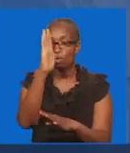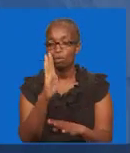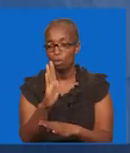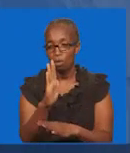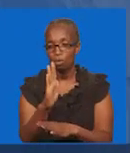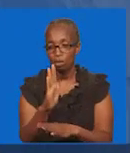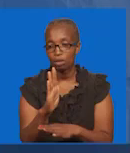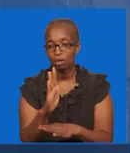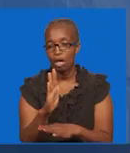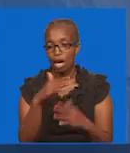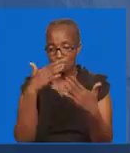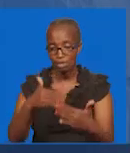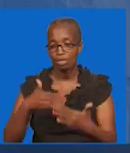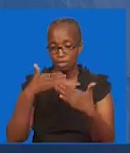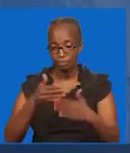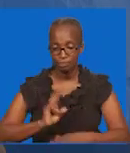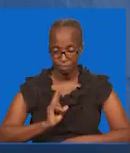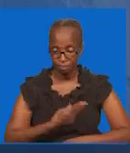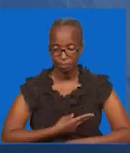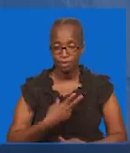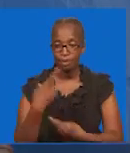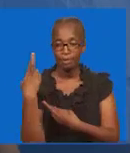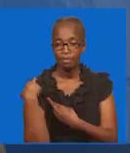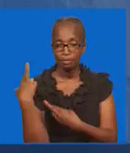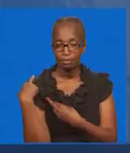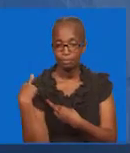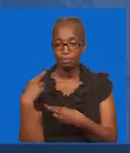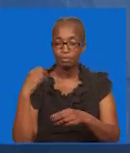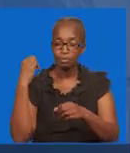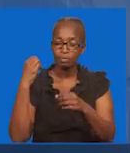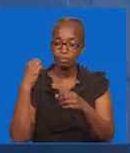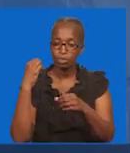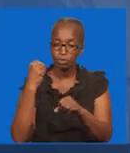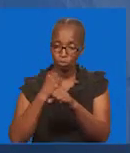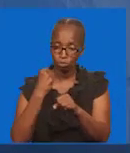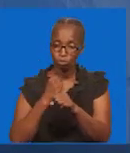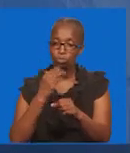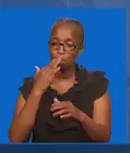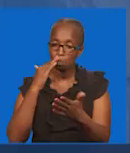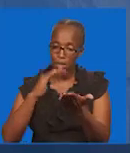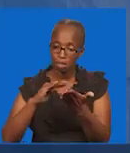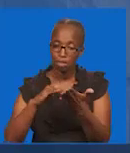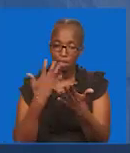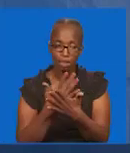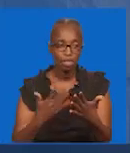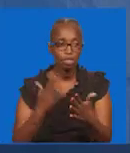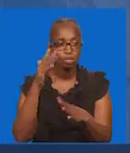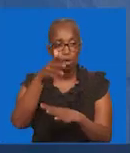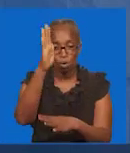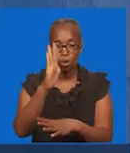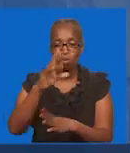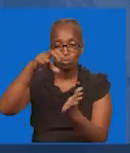God put him in charge of his people To warn them whenever an unpleasant thing came to them